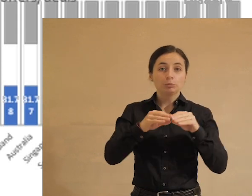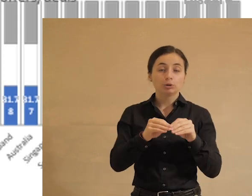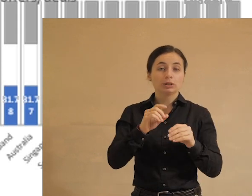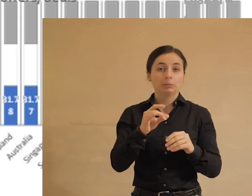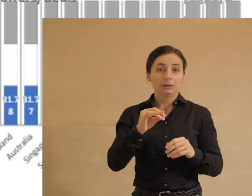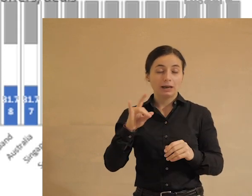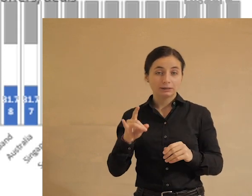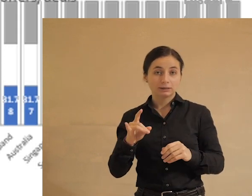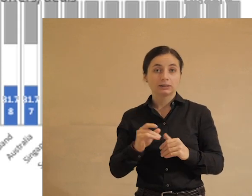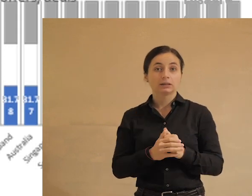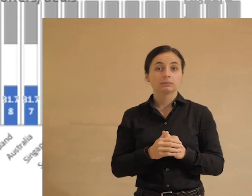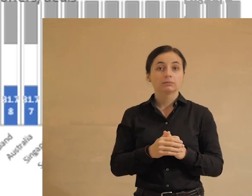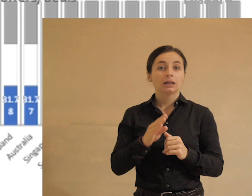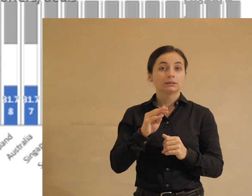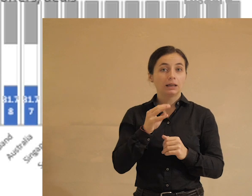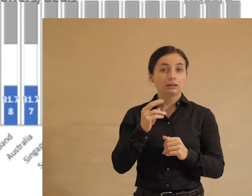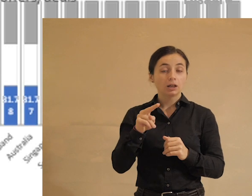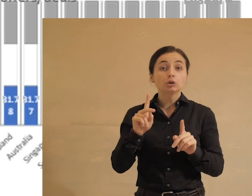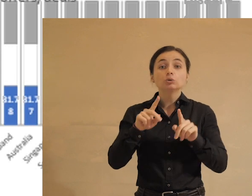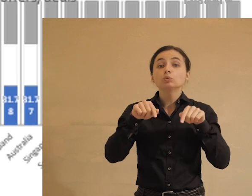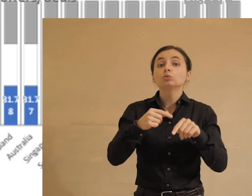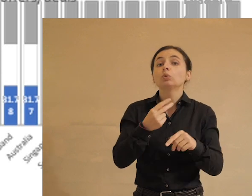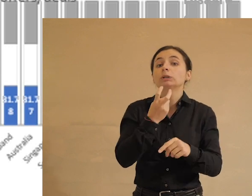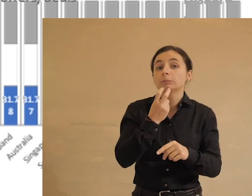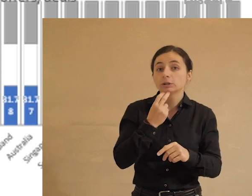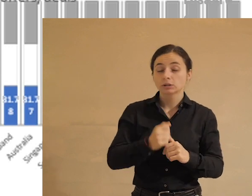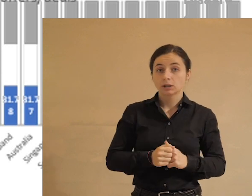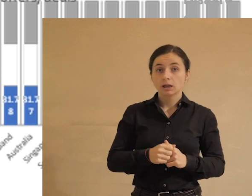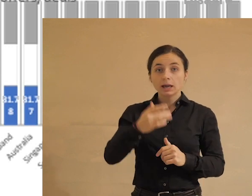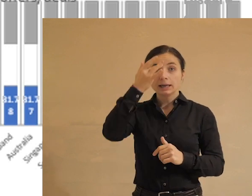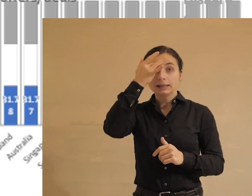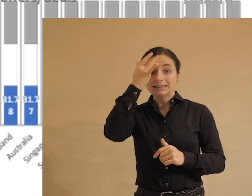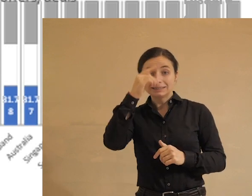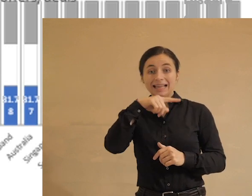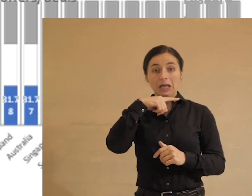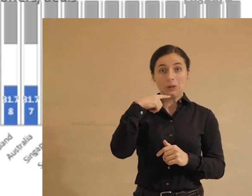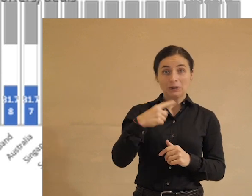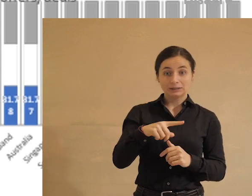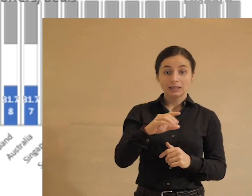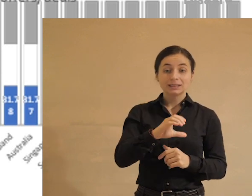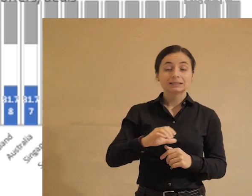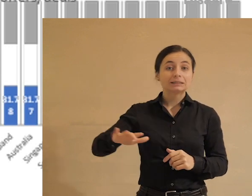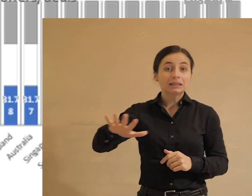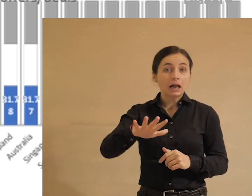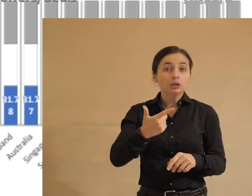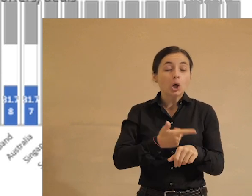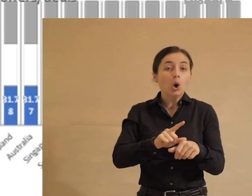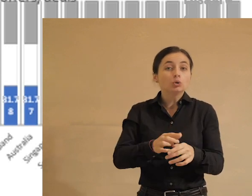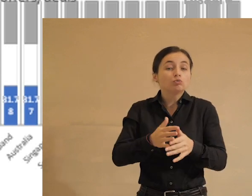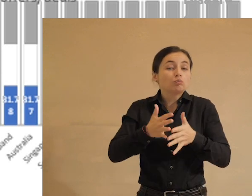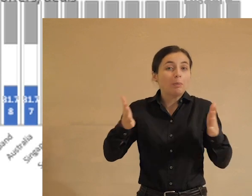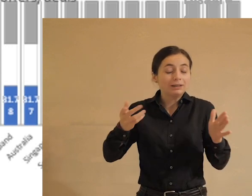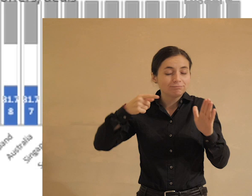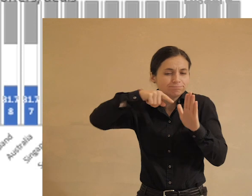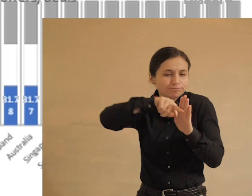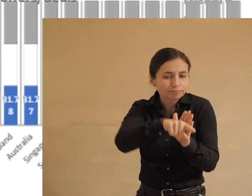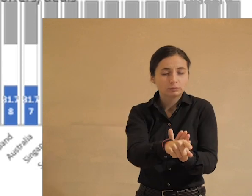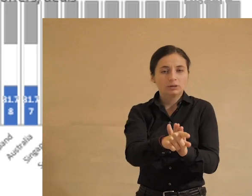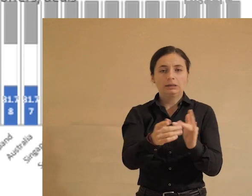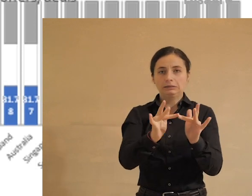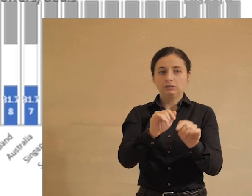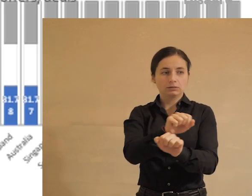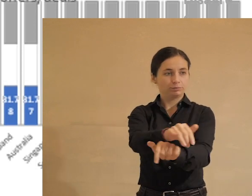Эмираты, Таиланд. Тут что немножко смешно. И Индия, и Россия – страны с очень большим проникновением интернета.